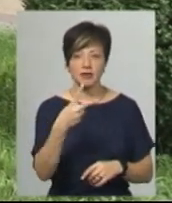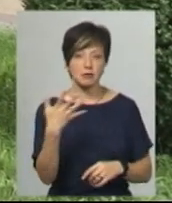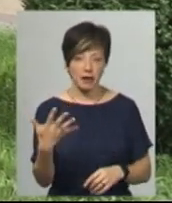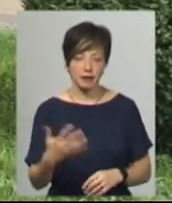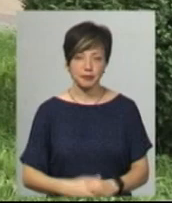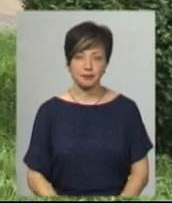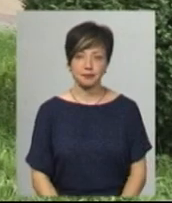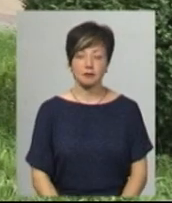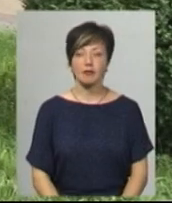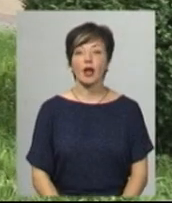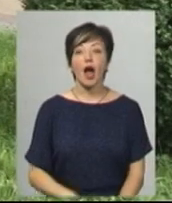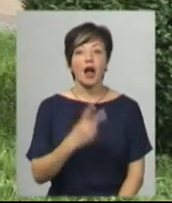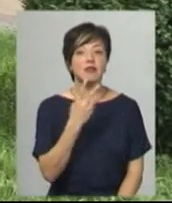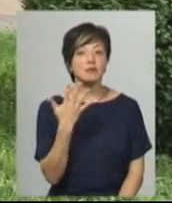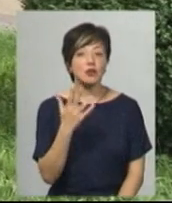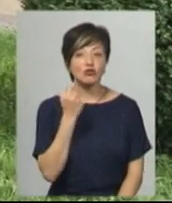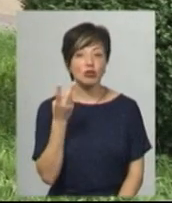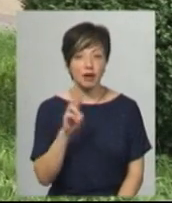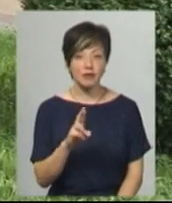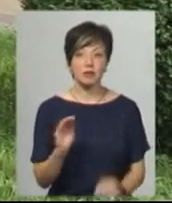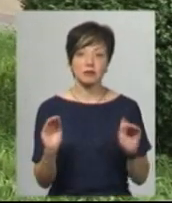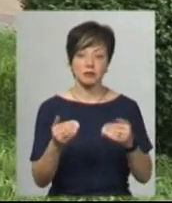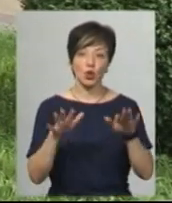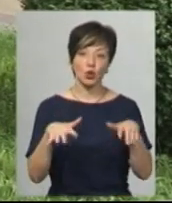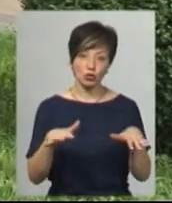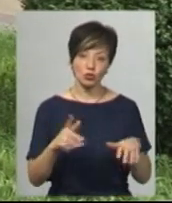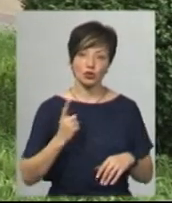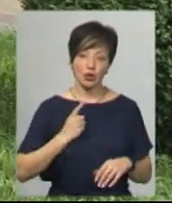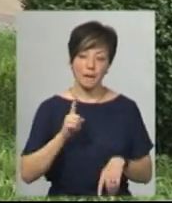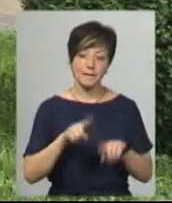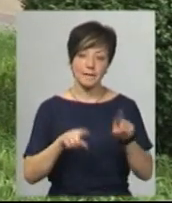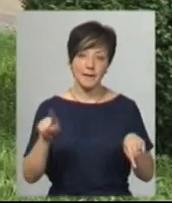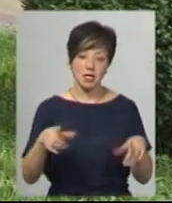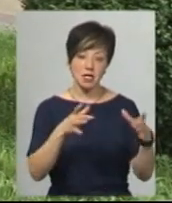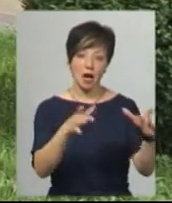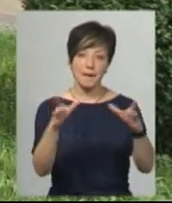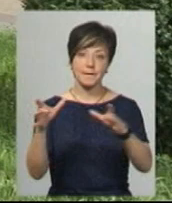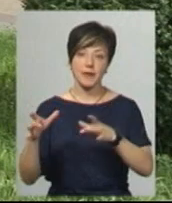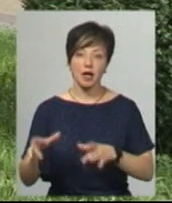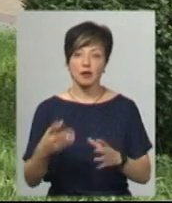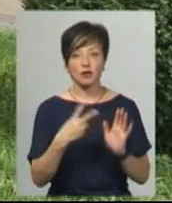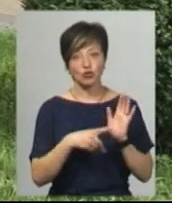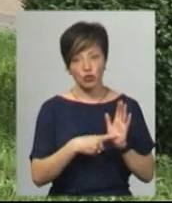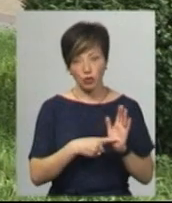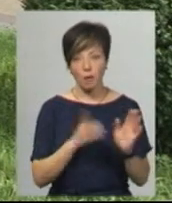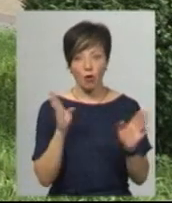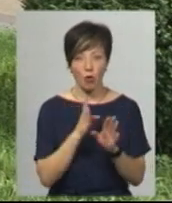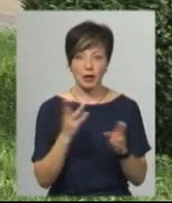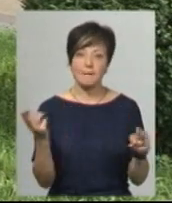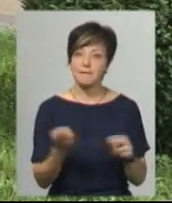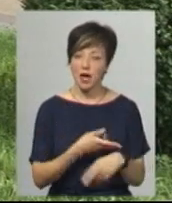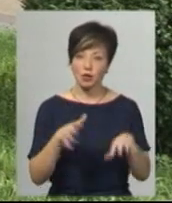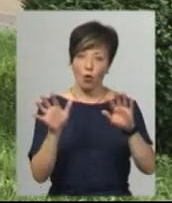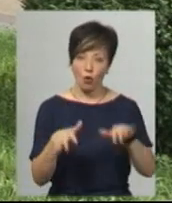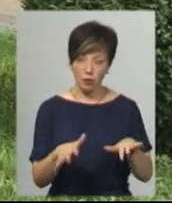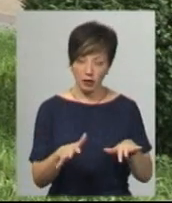градусів. 25 червня невеликий короткочасний дощ очікуємо місцями. 26-27 погода без опадів.